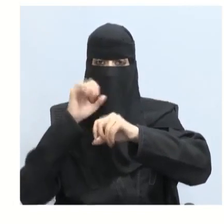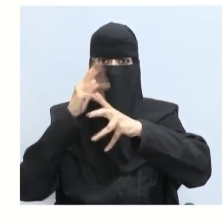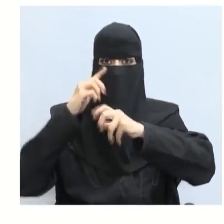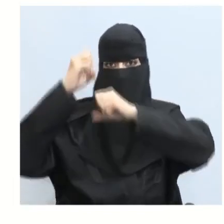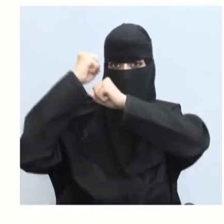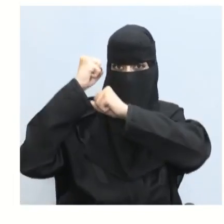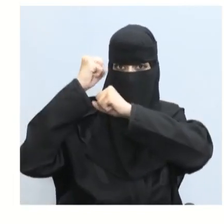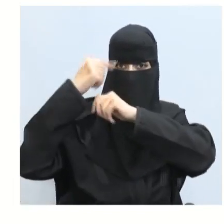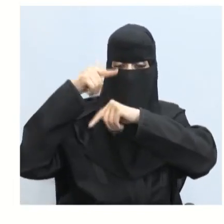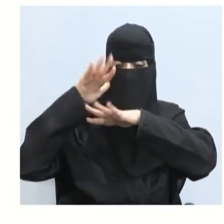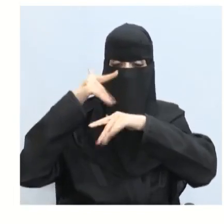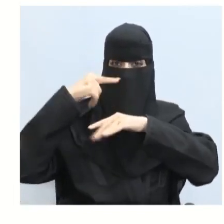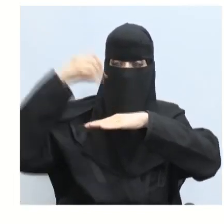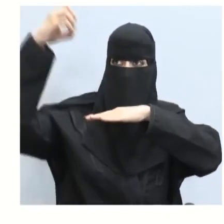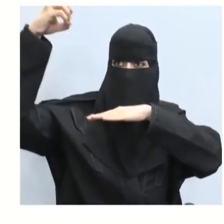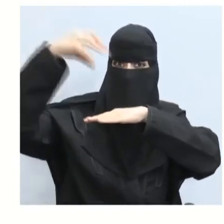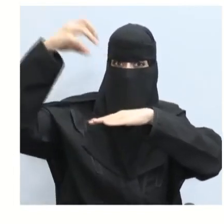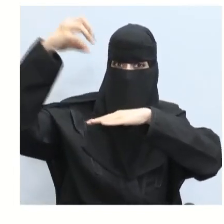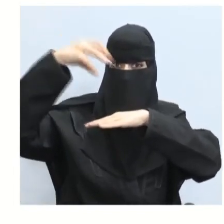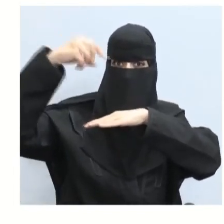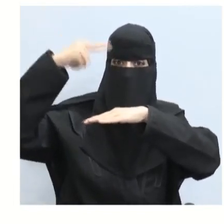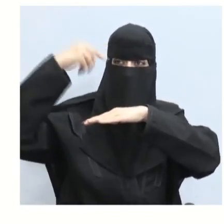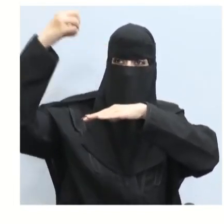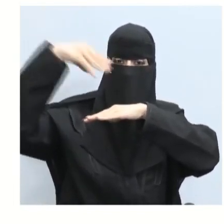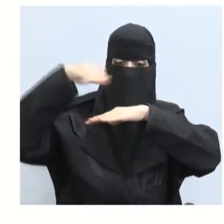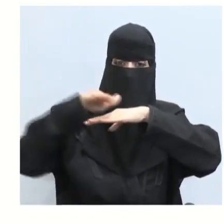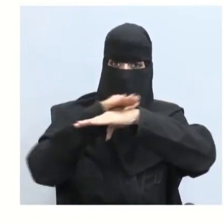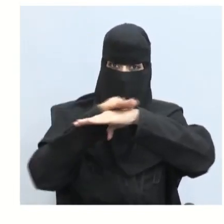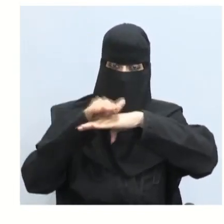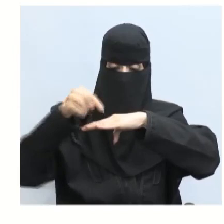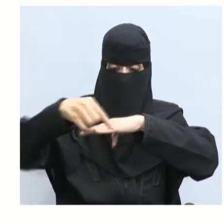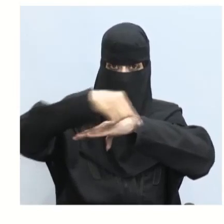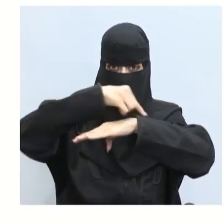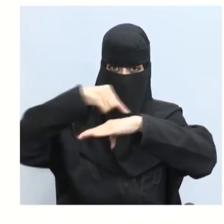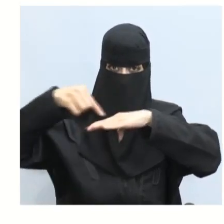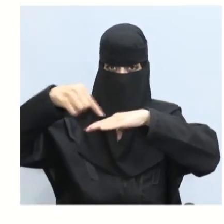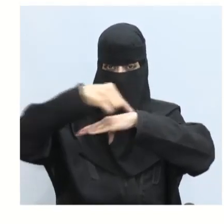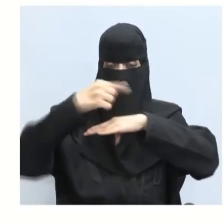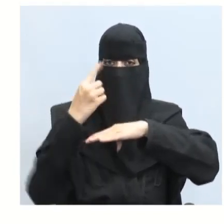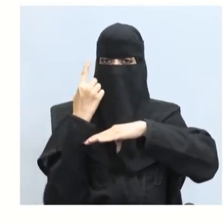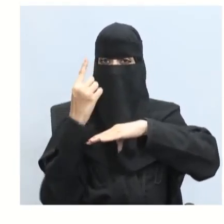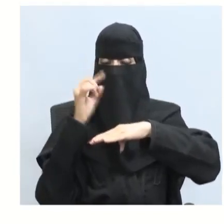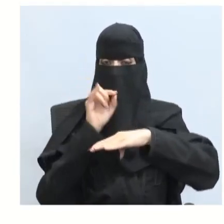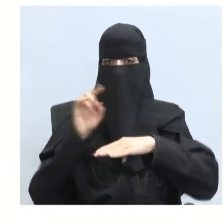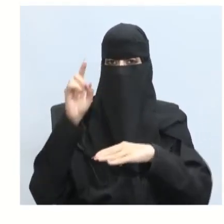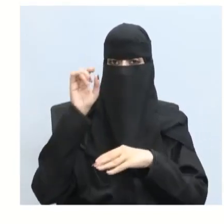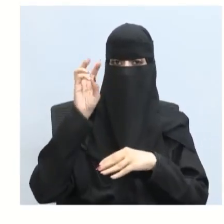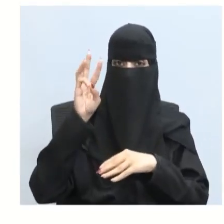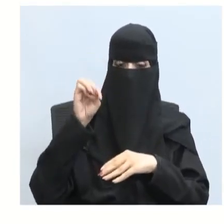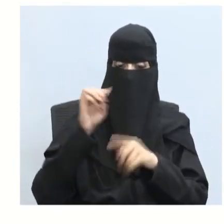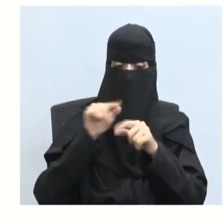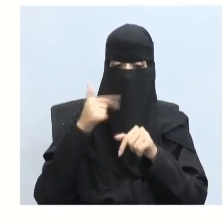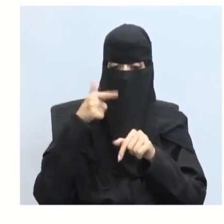عبارة عن التدفق الضوئي الذي يسقط على مساحة قدرها واحد متر مربع من